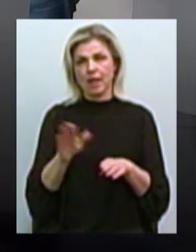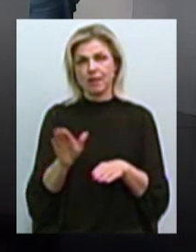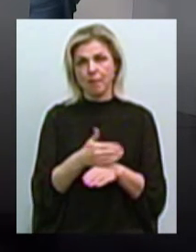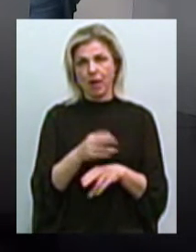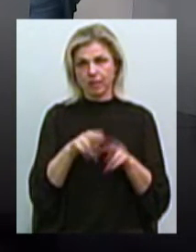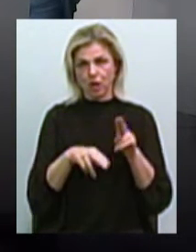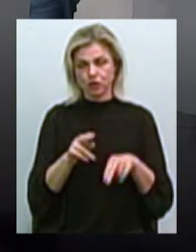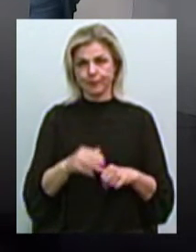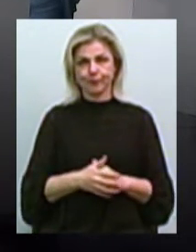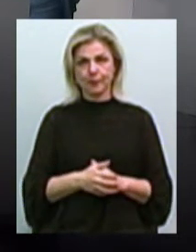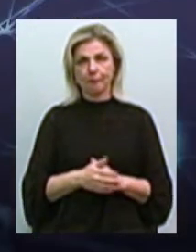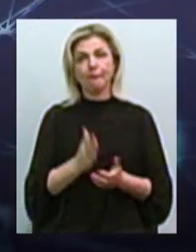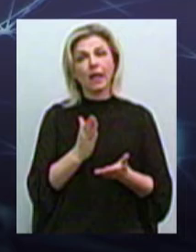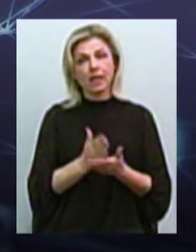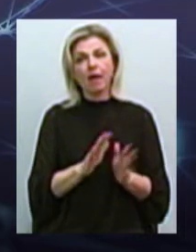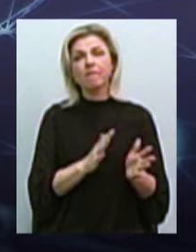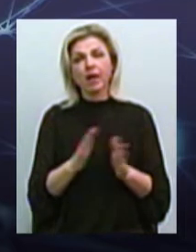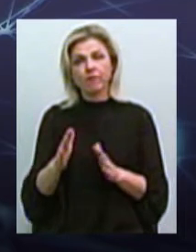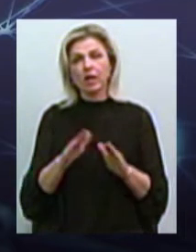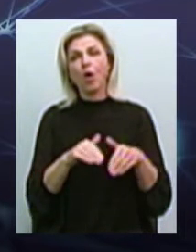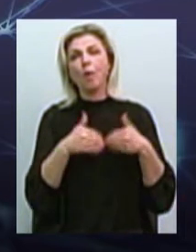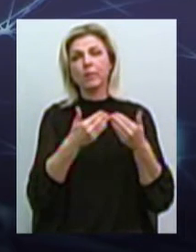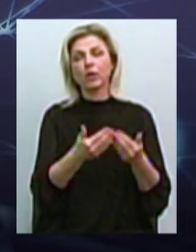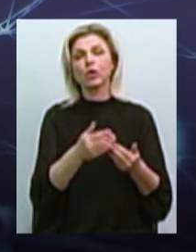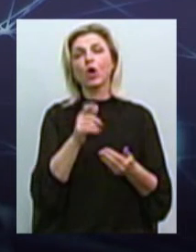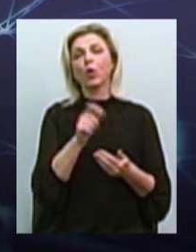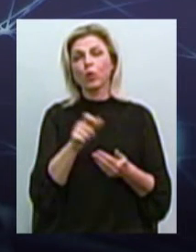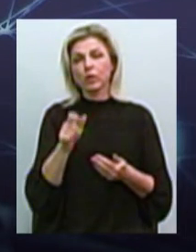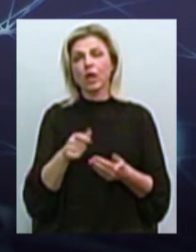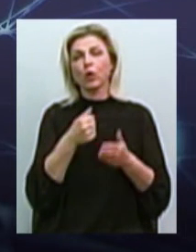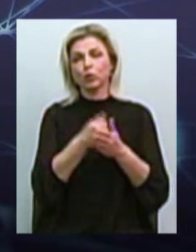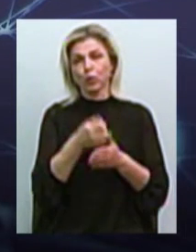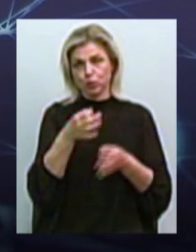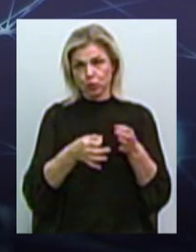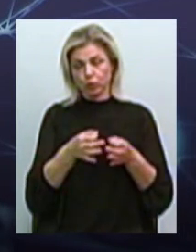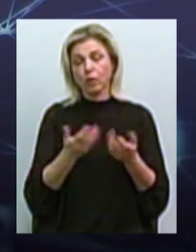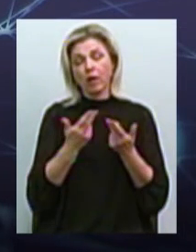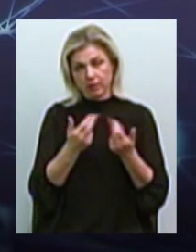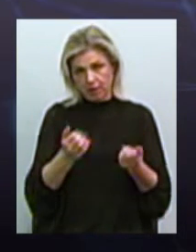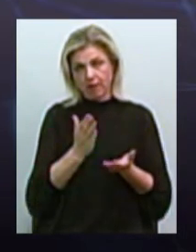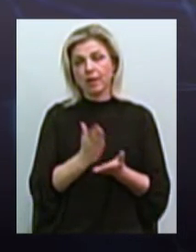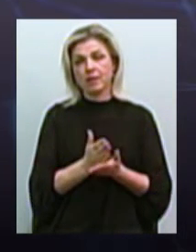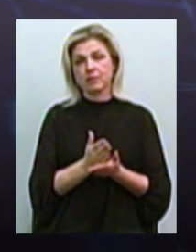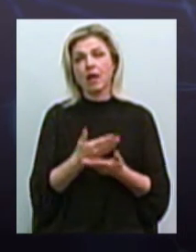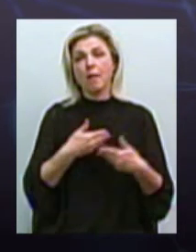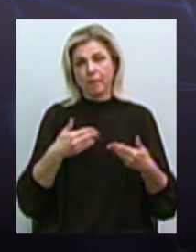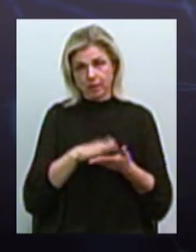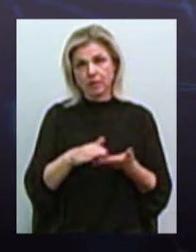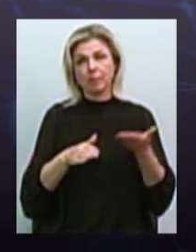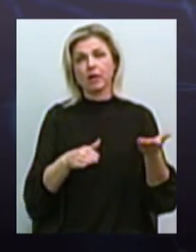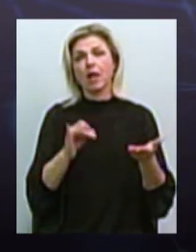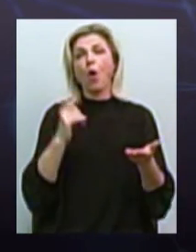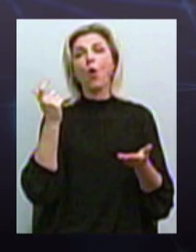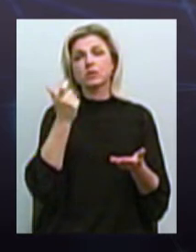А есть випадки звернений власників демонтованных мафів до суду? Есть. И мы обращаемся, и власники